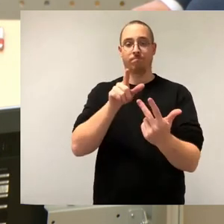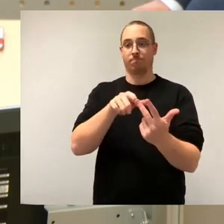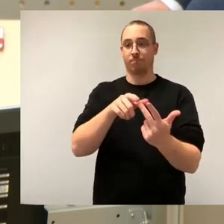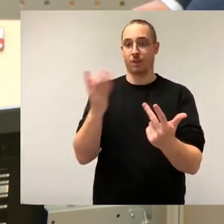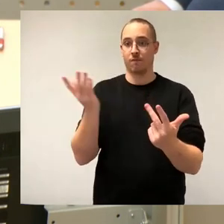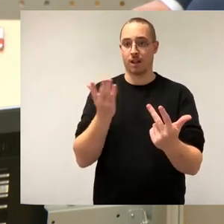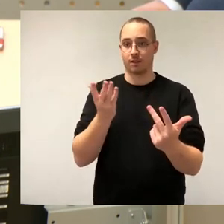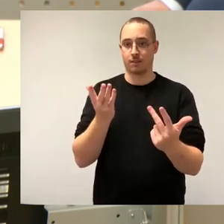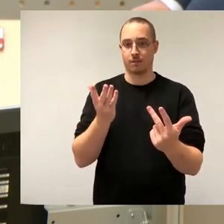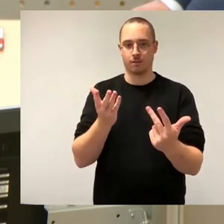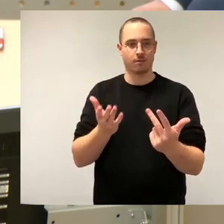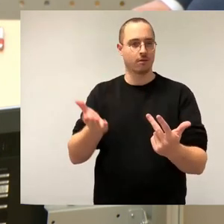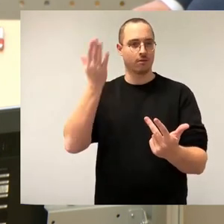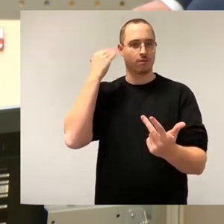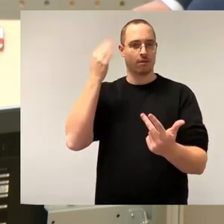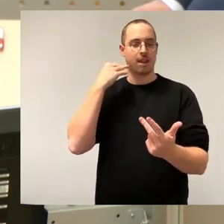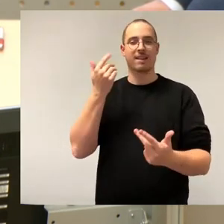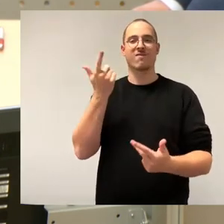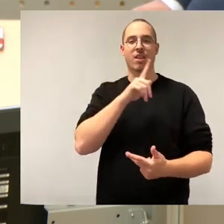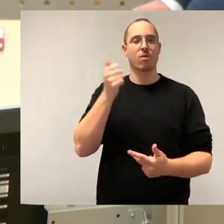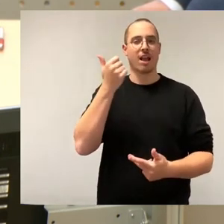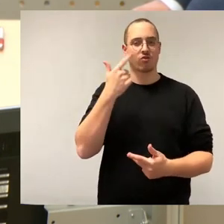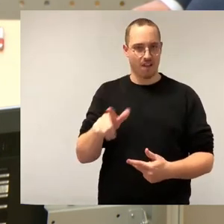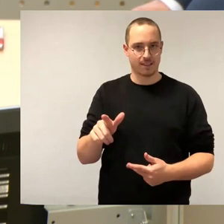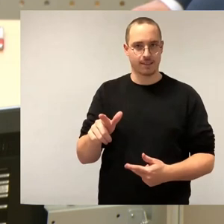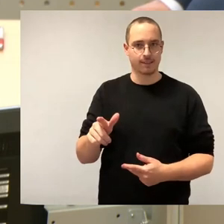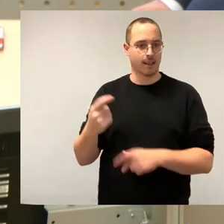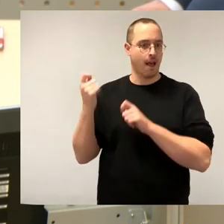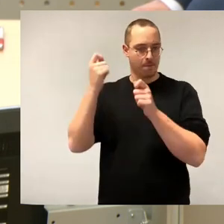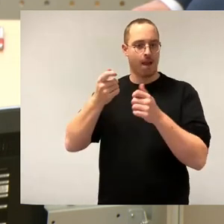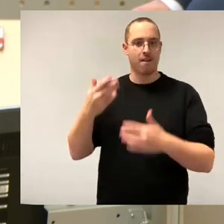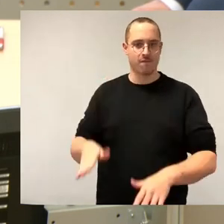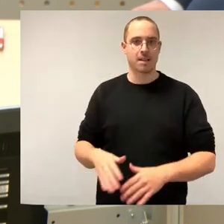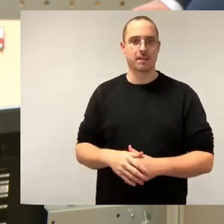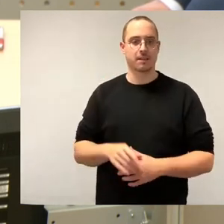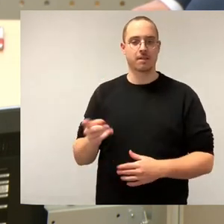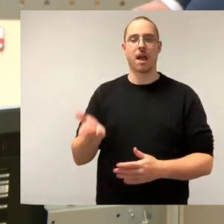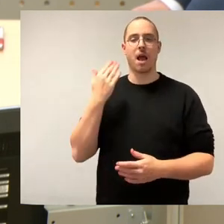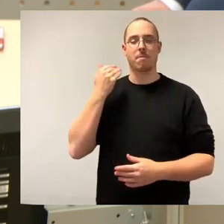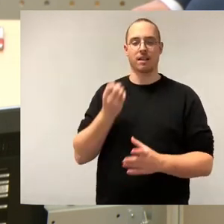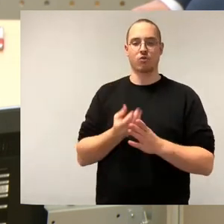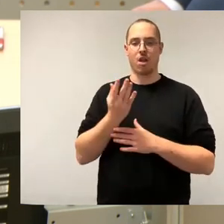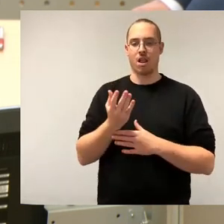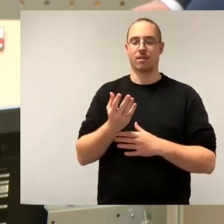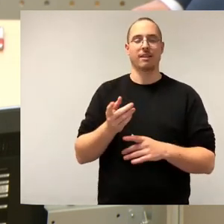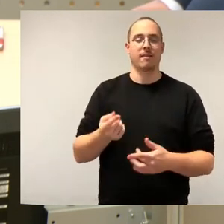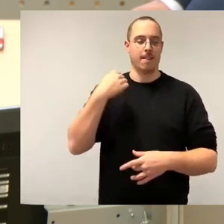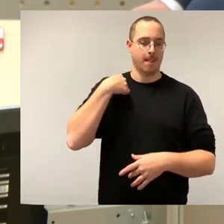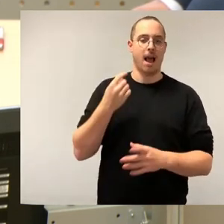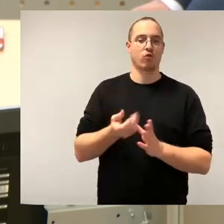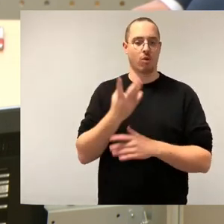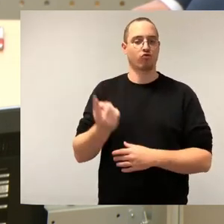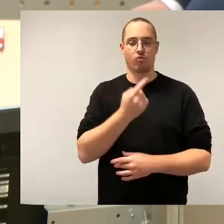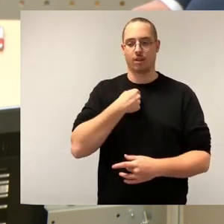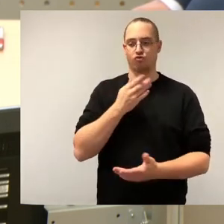aus dem Jahr 2021 zurück. Ich hatte in der aktuellen Stunde da schon Bezug genommen. Es geht um den Antrag starke